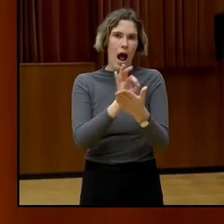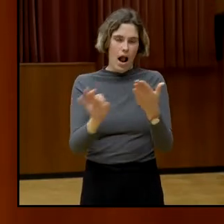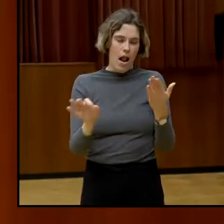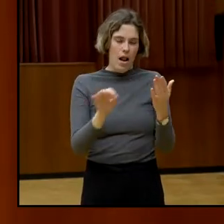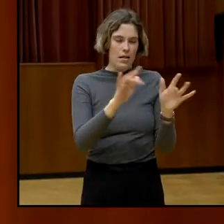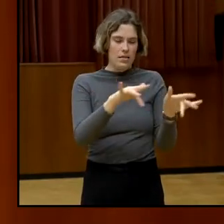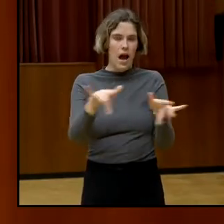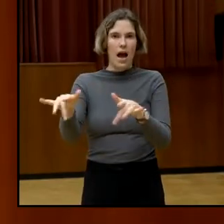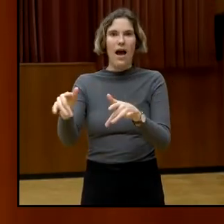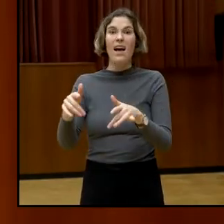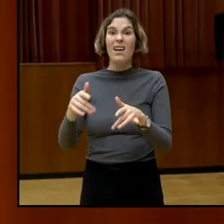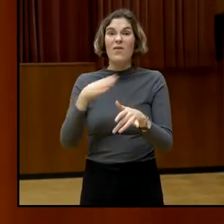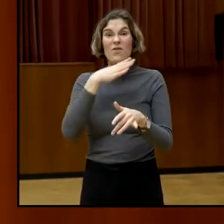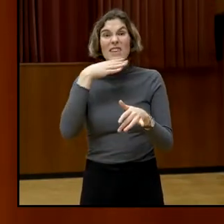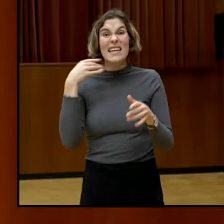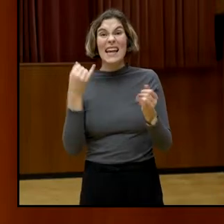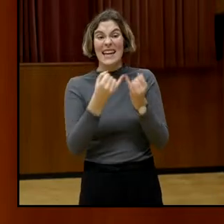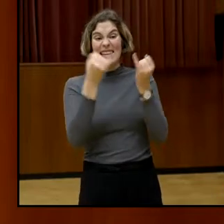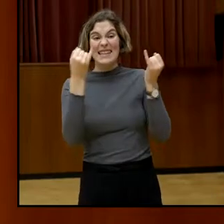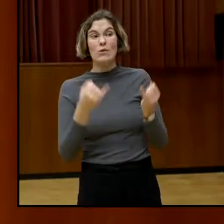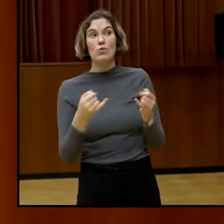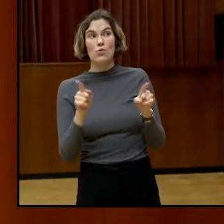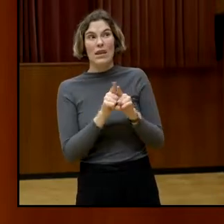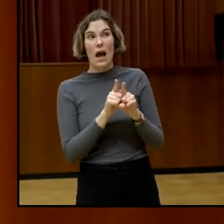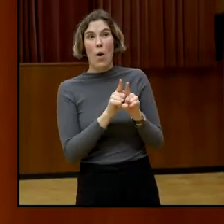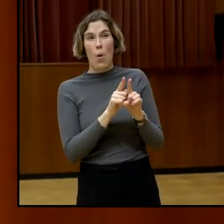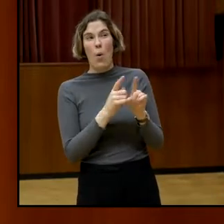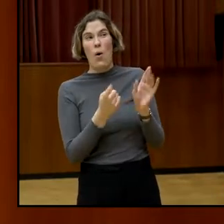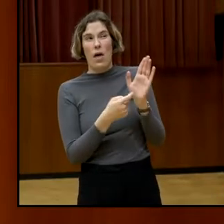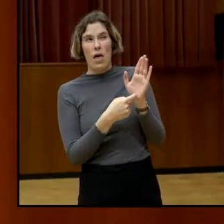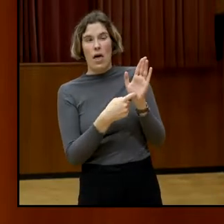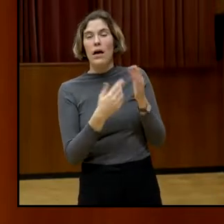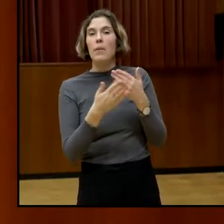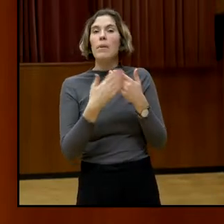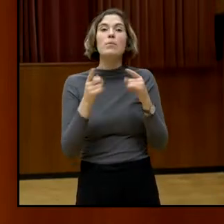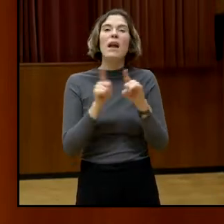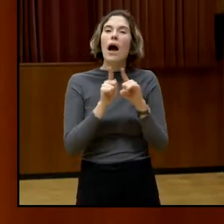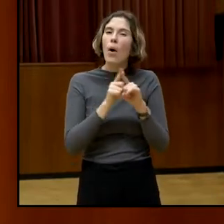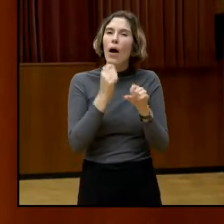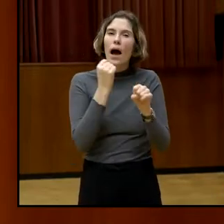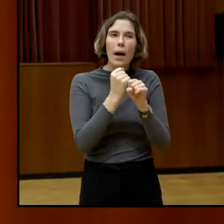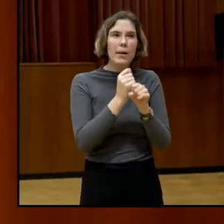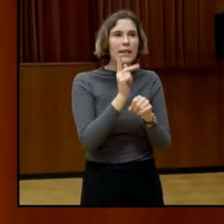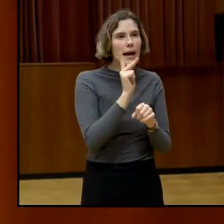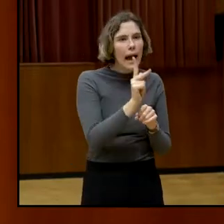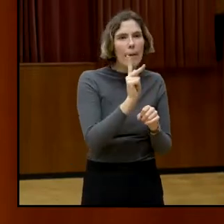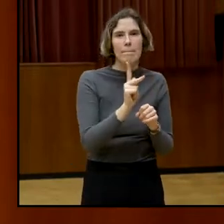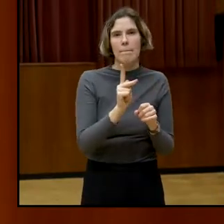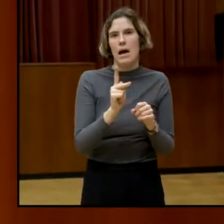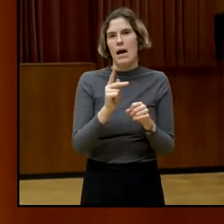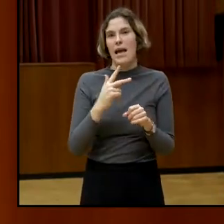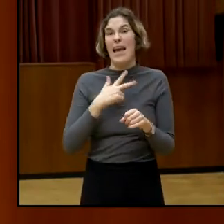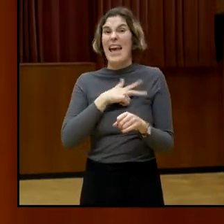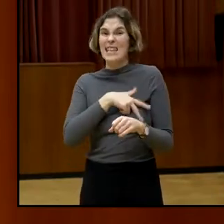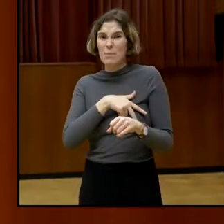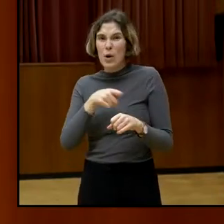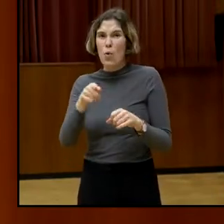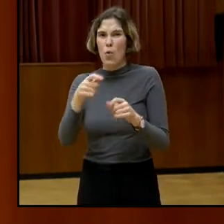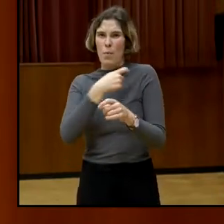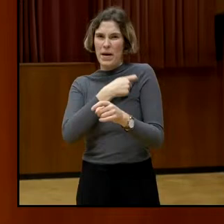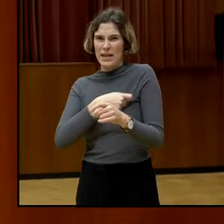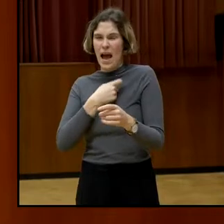wird von vielen Institutionen, sei das jetzt die Arbeiterkammer oder auch SPÖ, immer wieder erwähnt und immer wieder